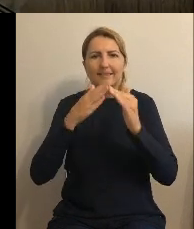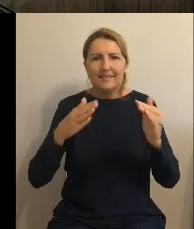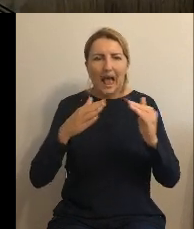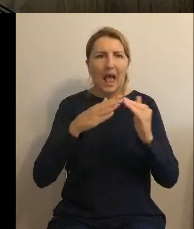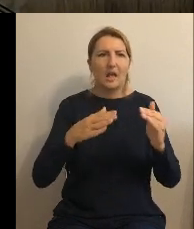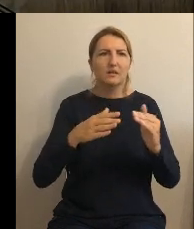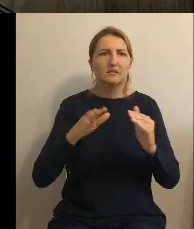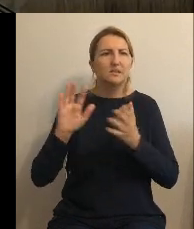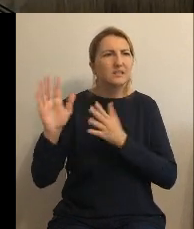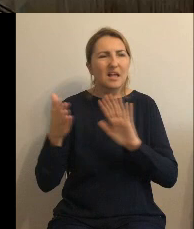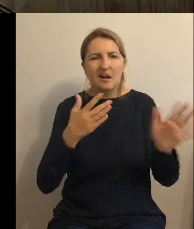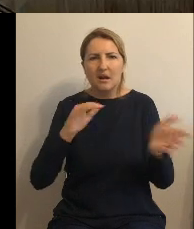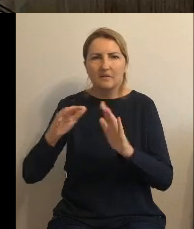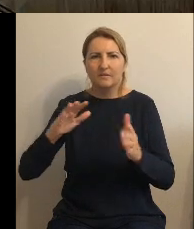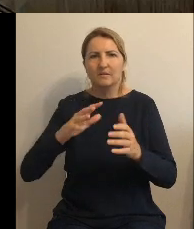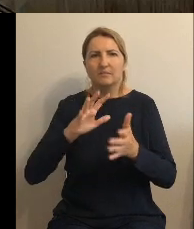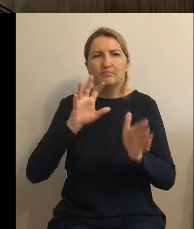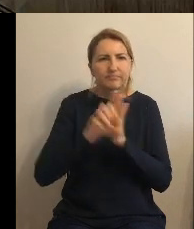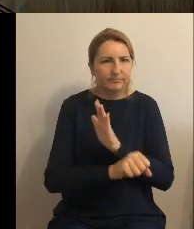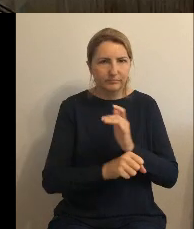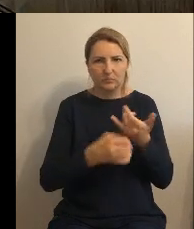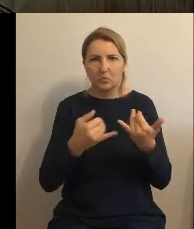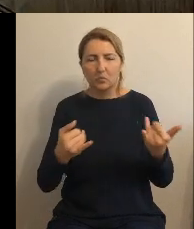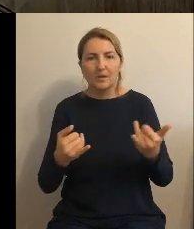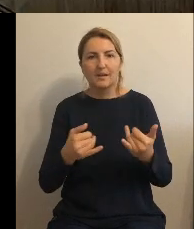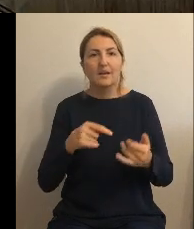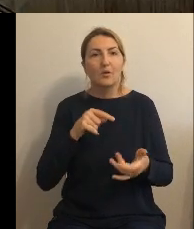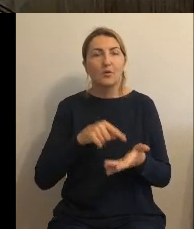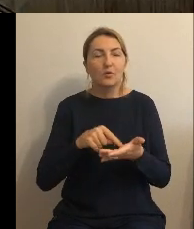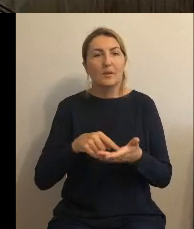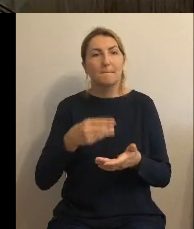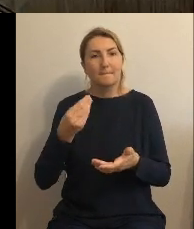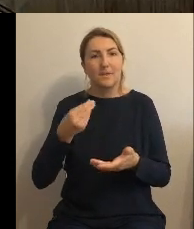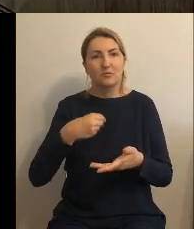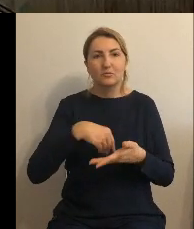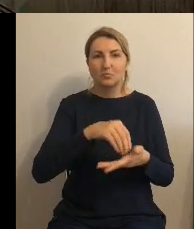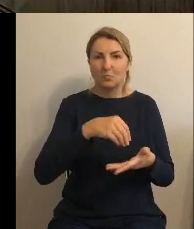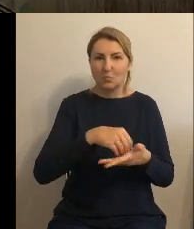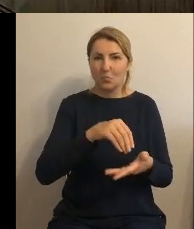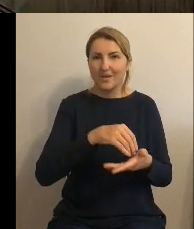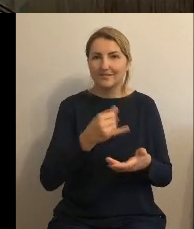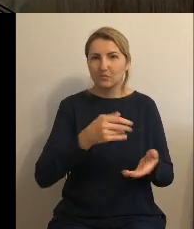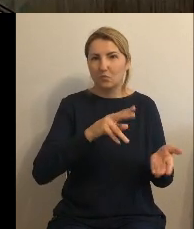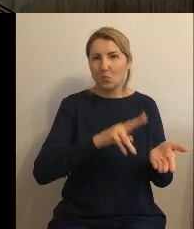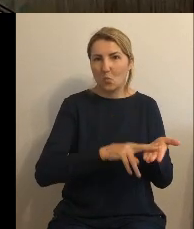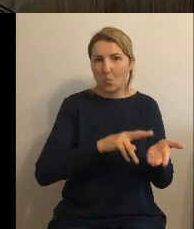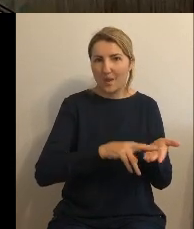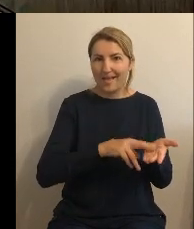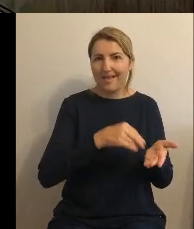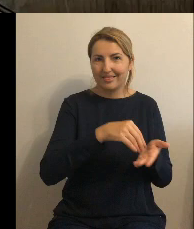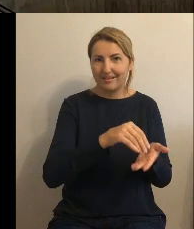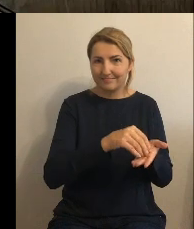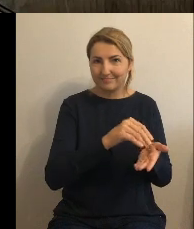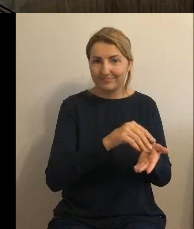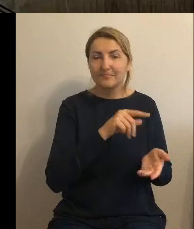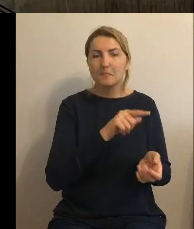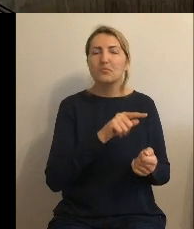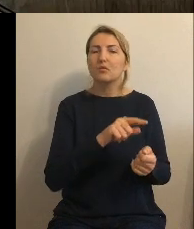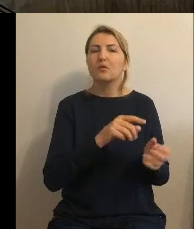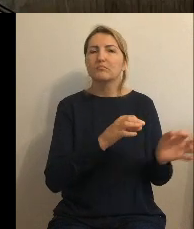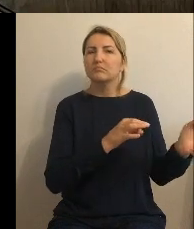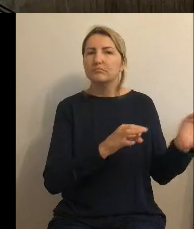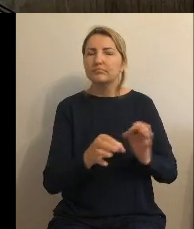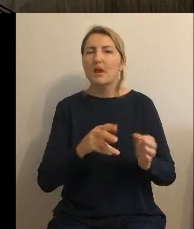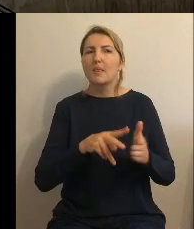Także te pieniążki ze składek, które samorządy wpłacają, służą na pomoc, doraźną pomoc w